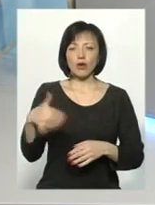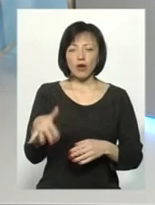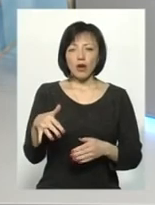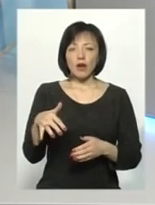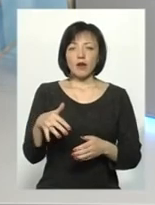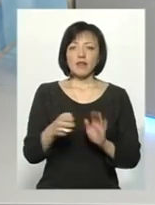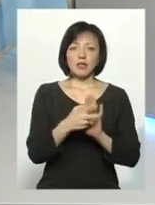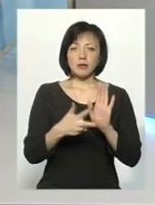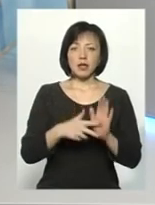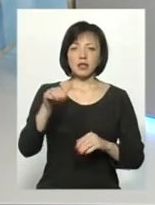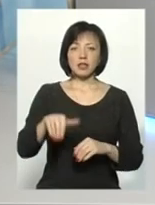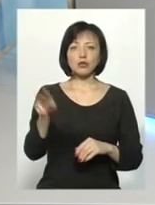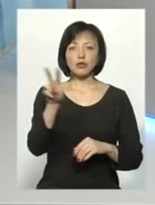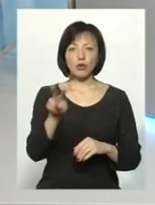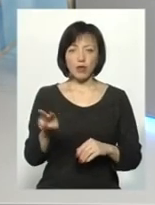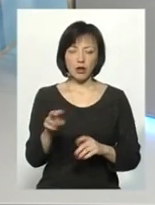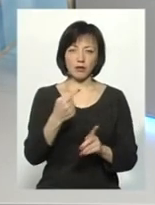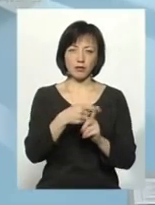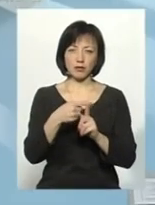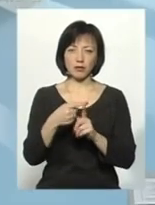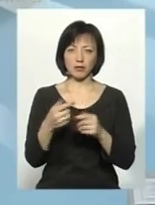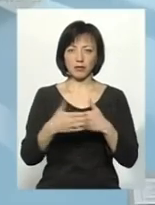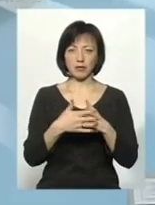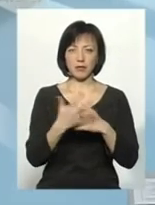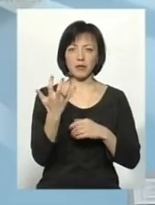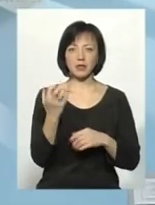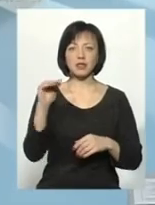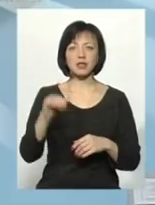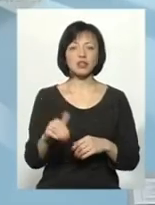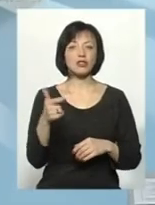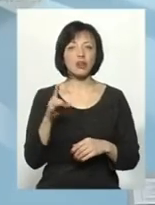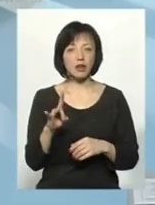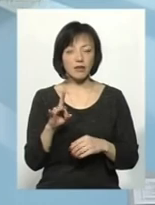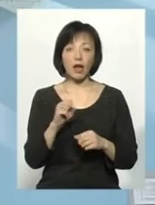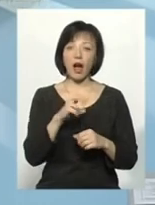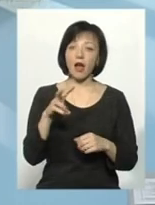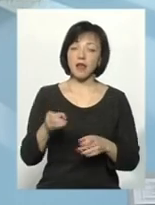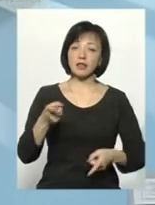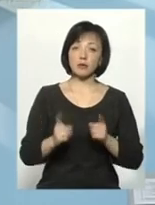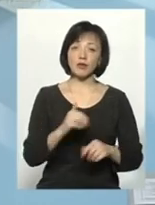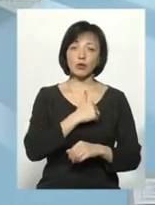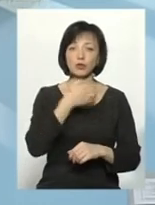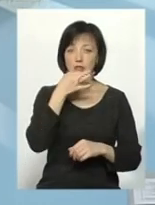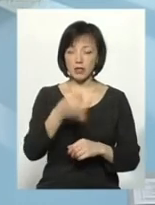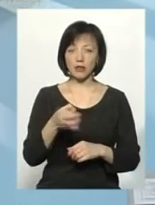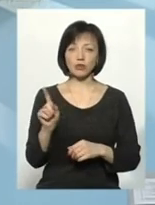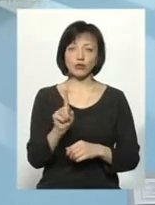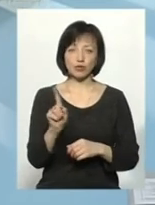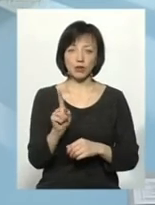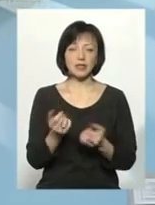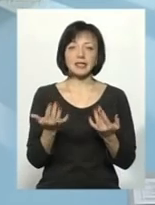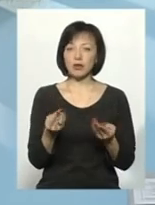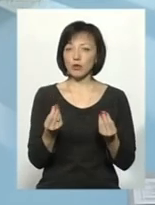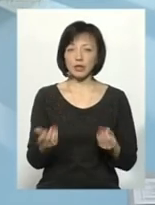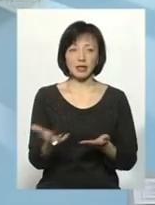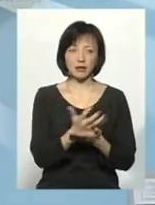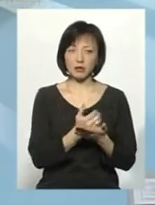коштує 18 тисяч доларів. Це близько 500 тисяч гривень. Але, насправді, хочу сказати, що скільки би